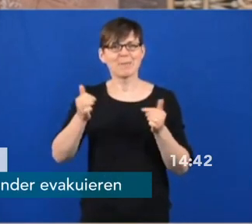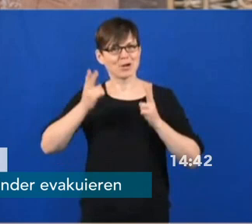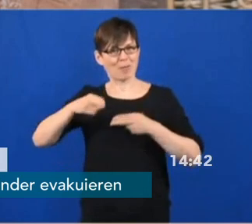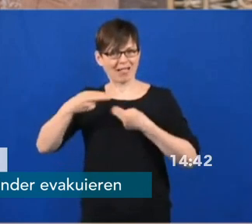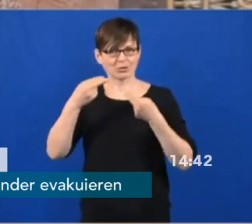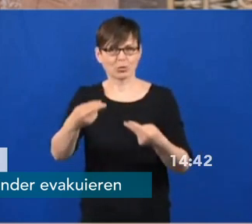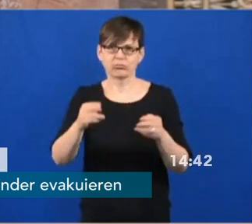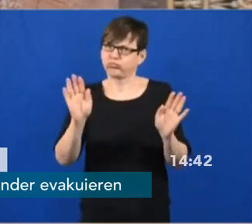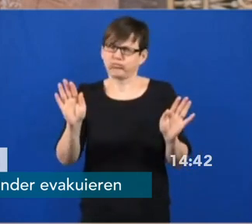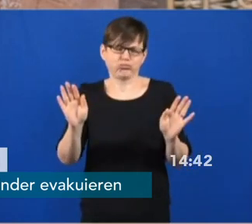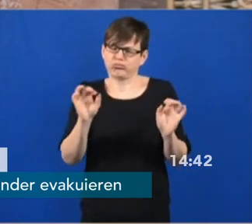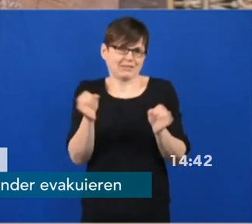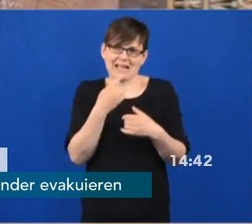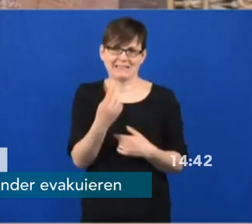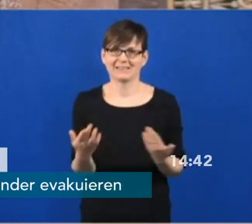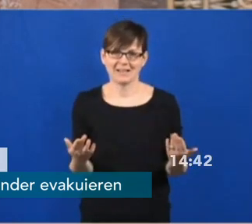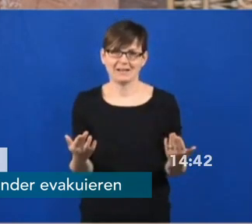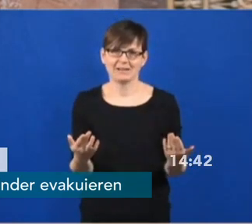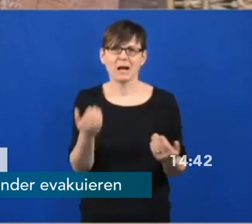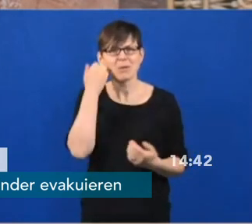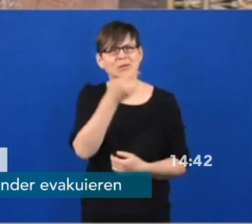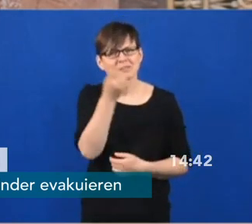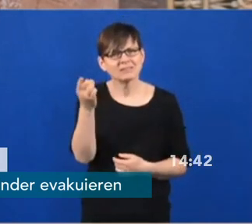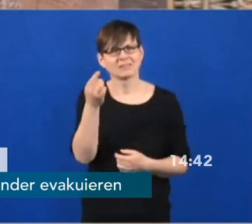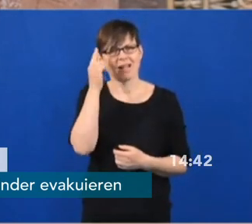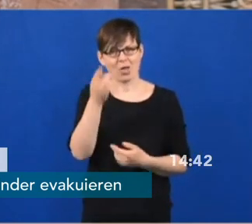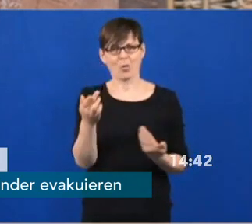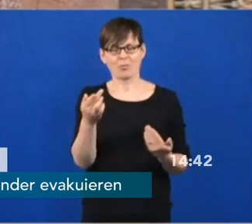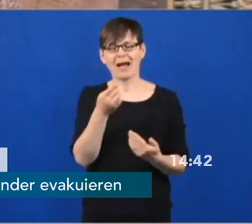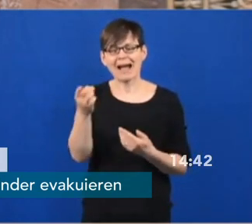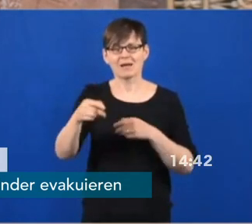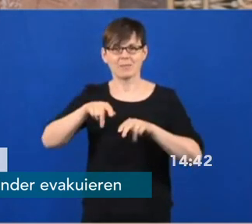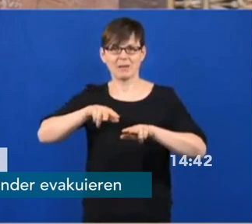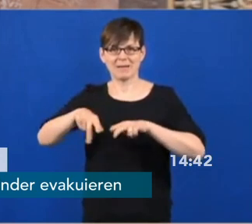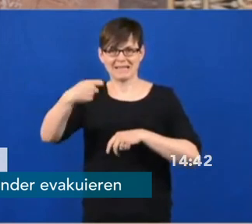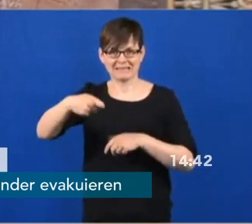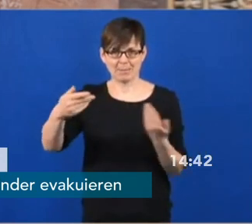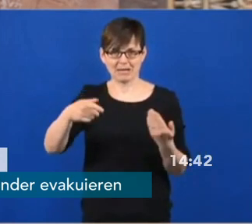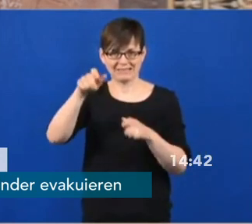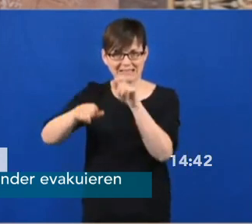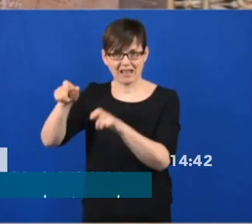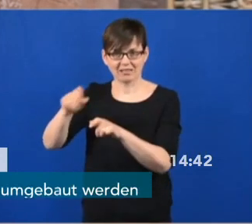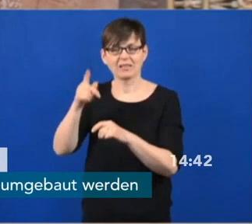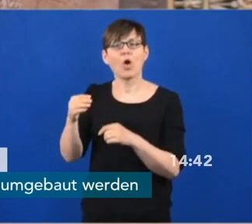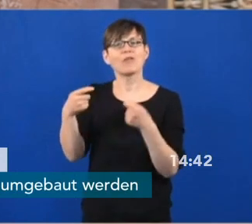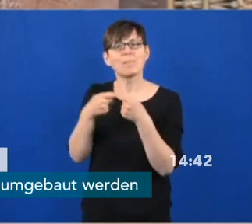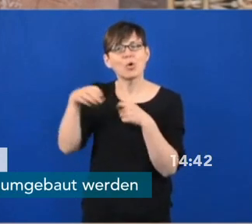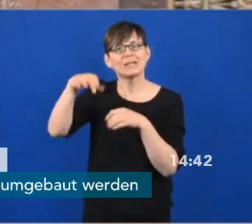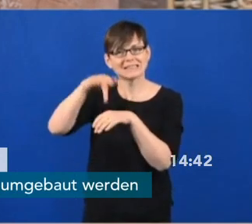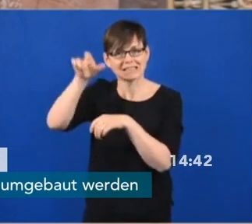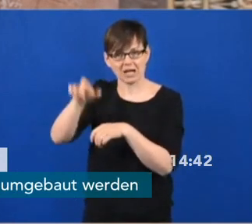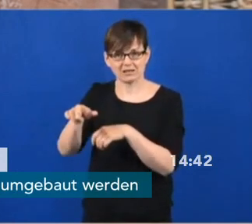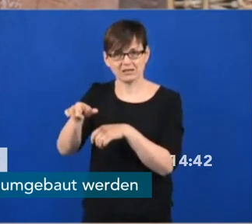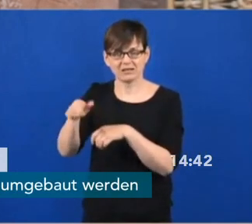sicher, dass alle Ministerpräsidenten und die Bundeskanzlerin natürlich, sobald es vertretbar ist und sobald wir die Einschätzung